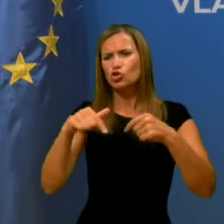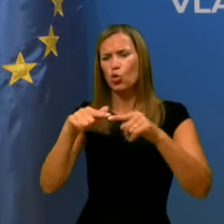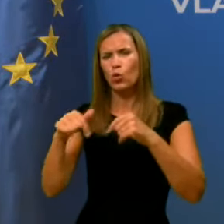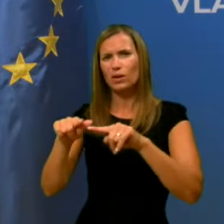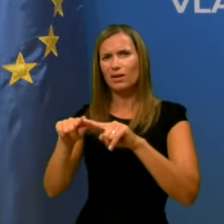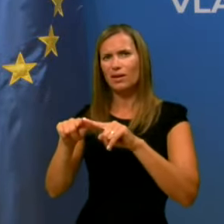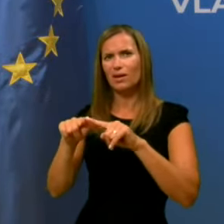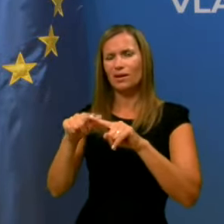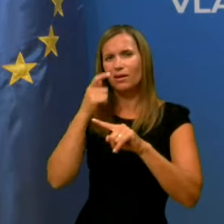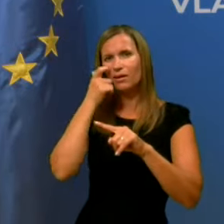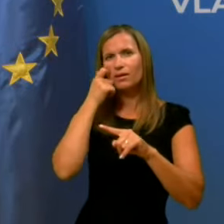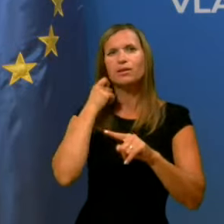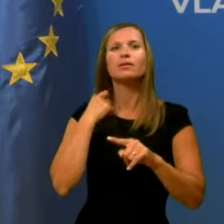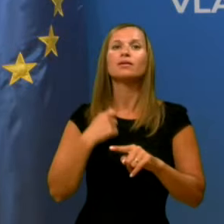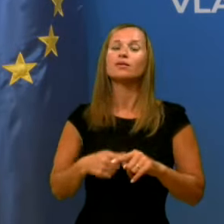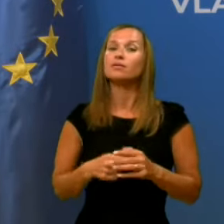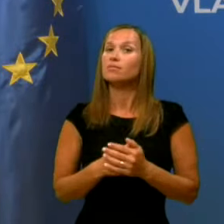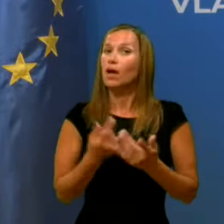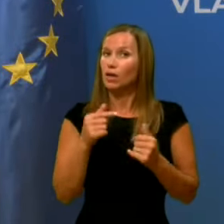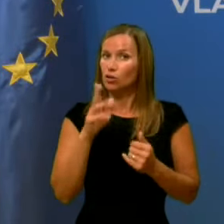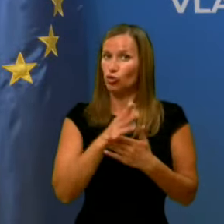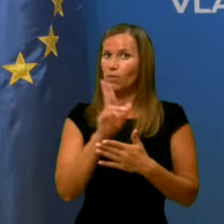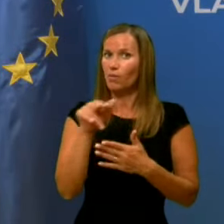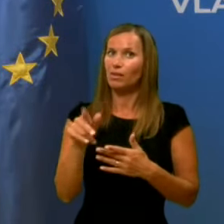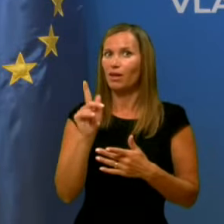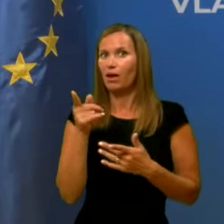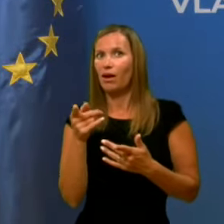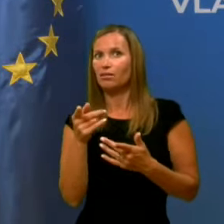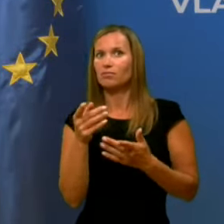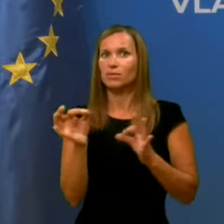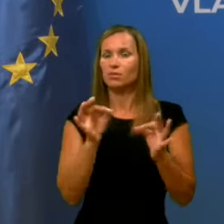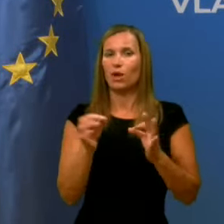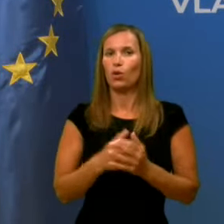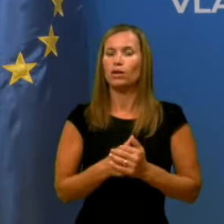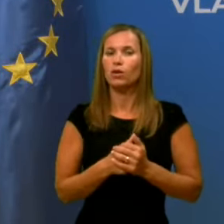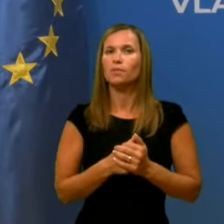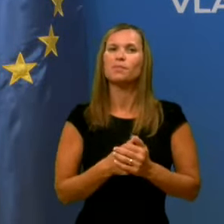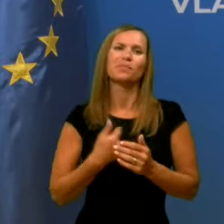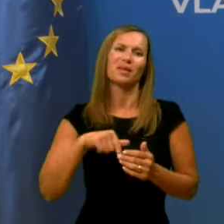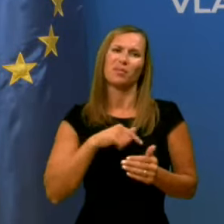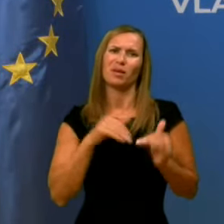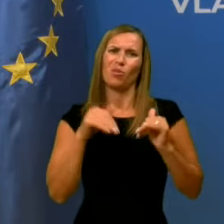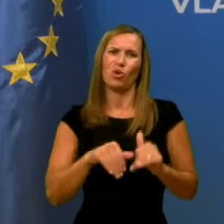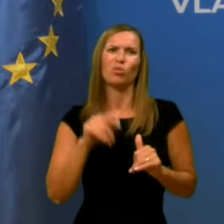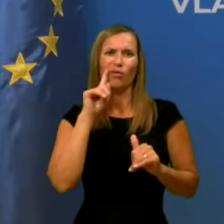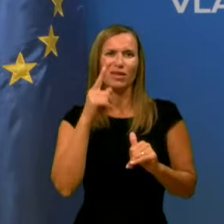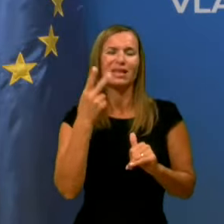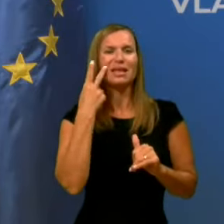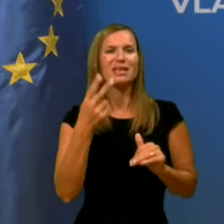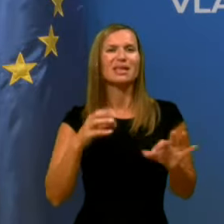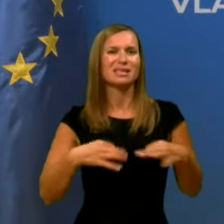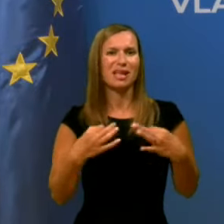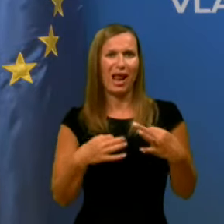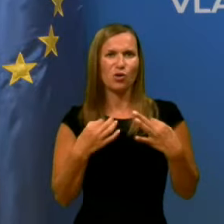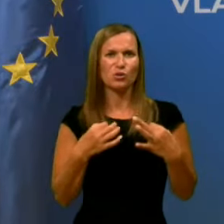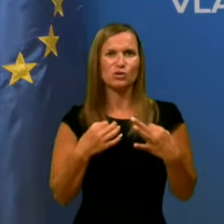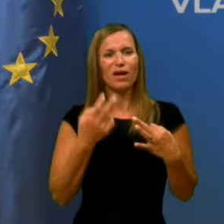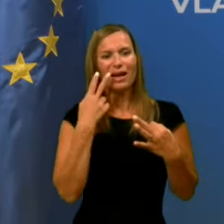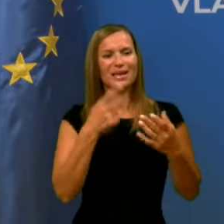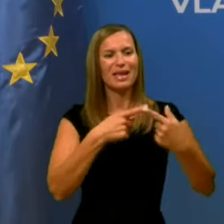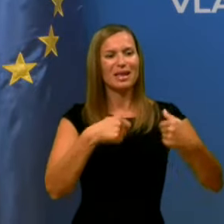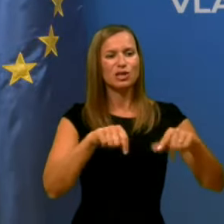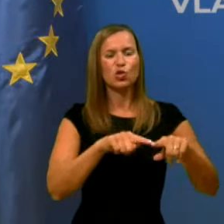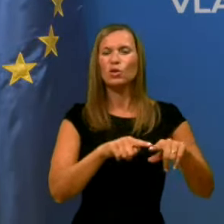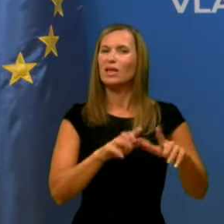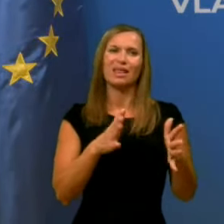mogoče, če imate že kaj v mislih o prerazpogajanju? Lejte, moramo vedeti, da kar se zdravstva tiče, da sam resor sveda ne